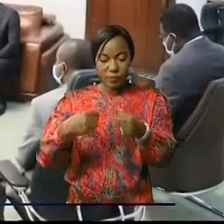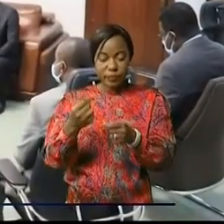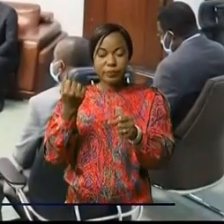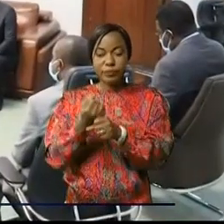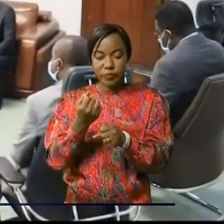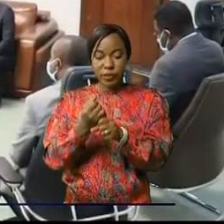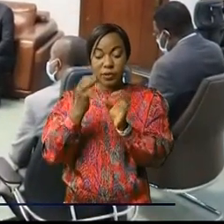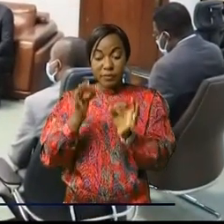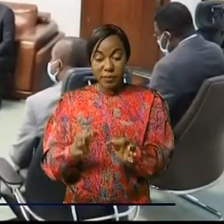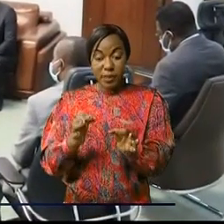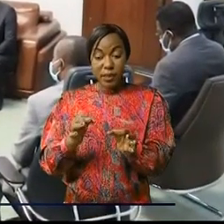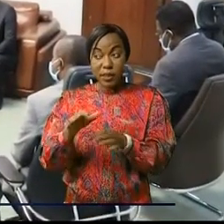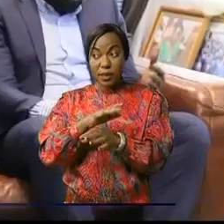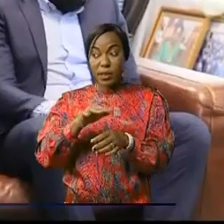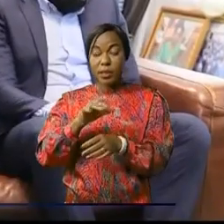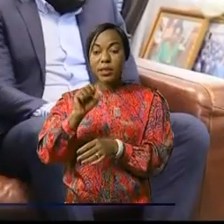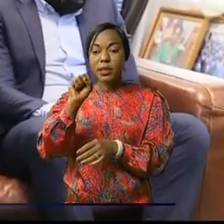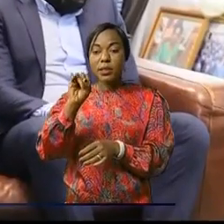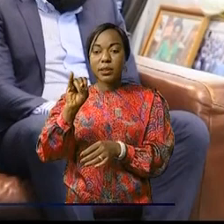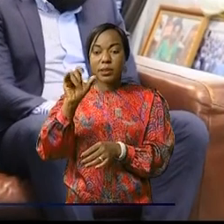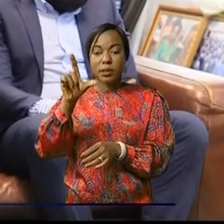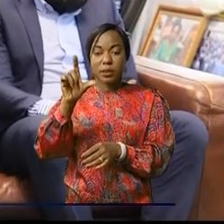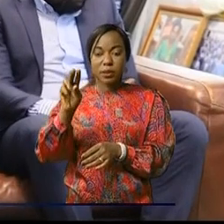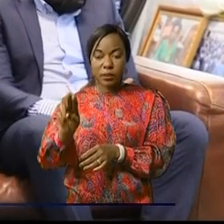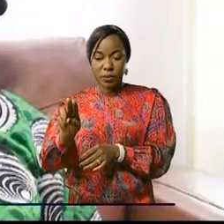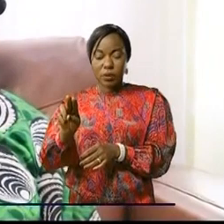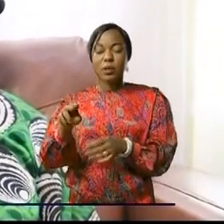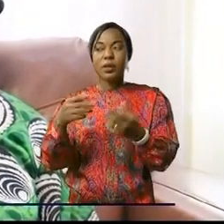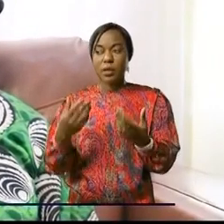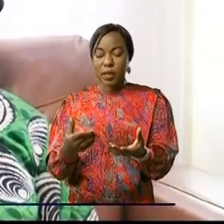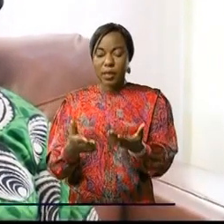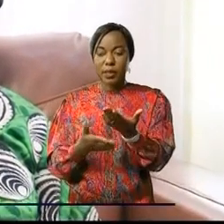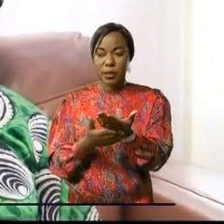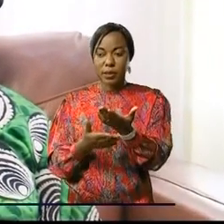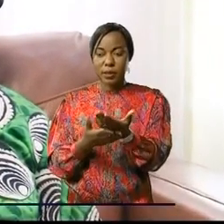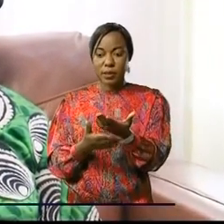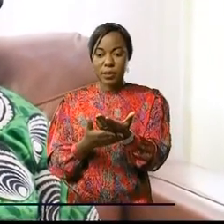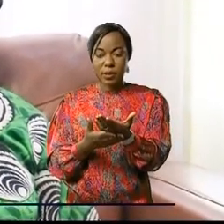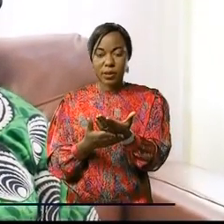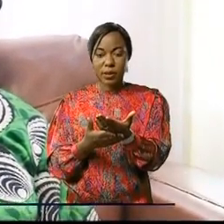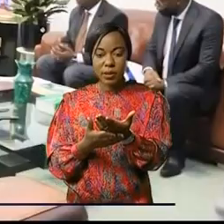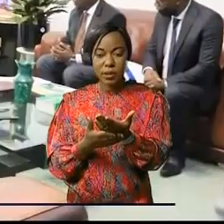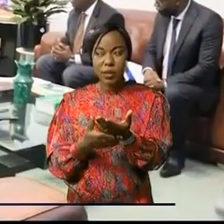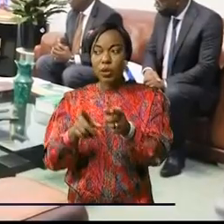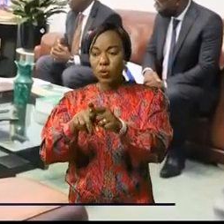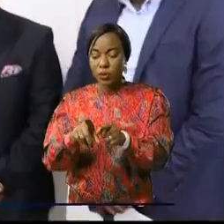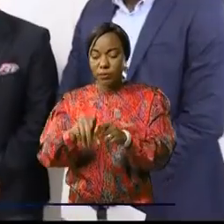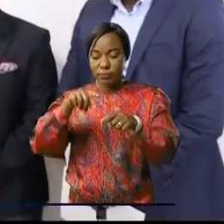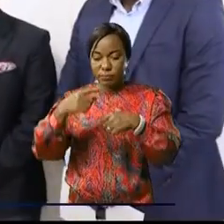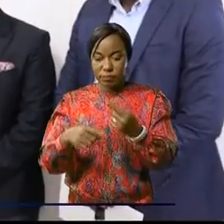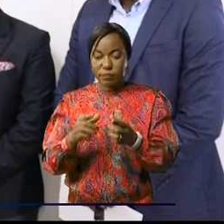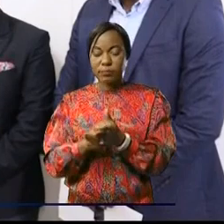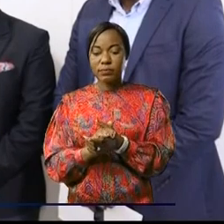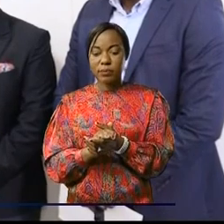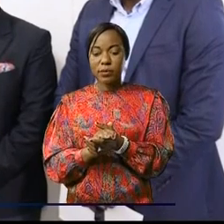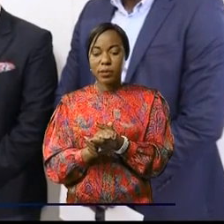le cas de la Silou, c'est la deuxième assertion qui tient. Le comité de gestion de la Silou a tenu à informer l'actionnaire unique de cette démarche. La